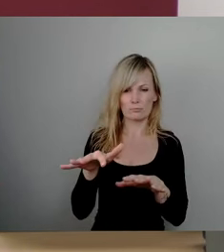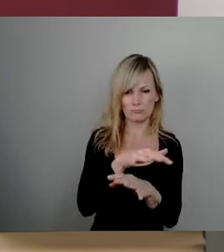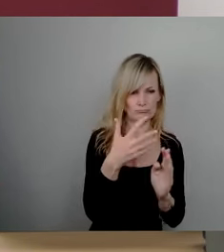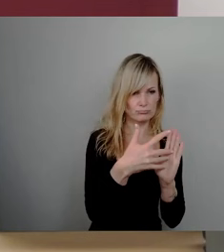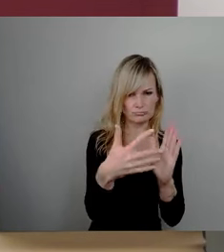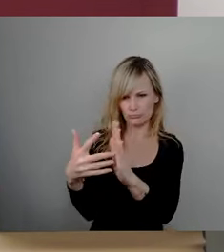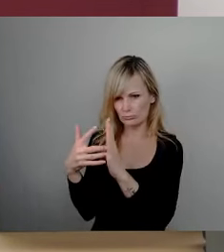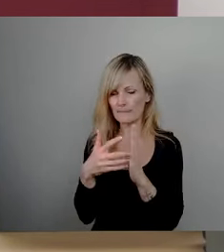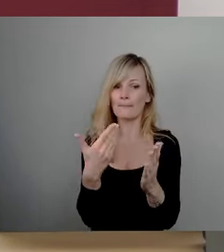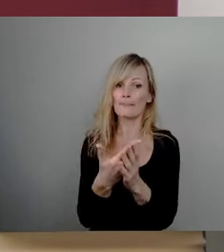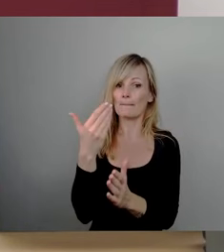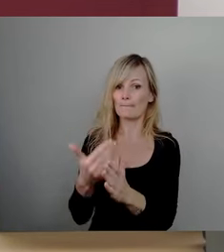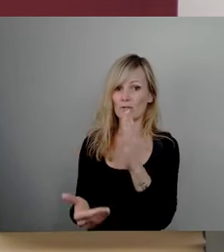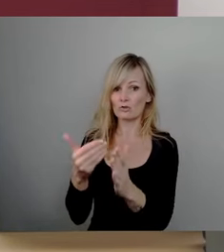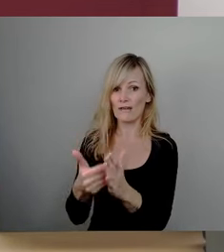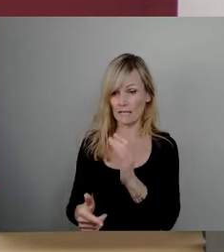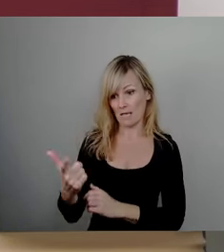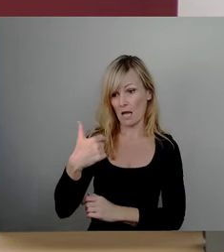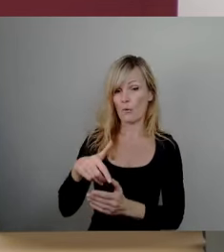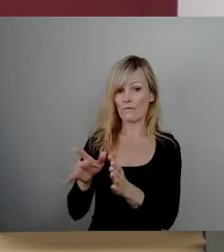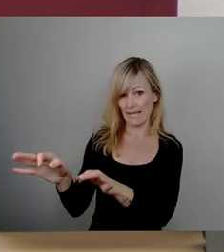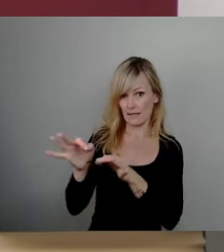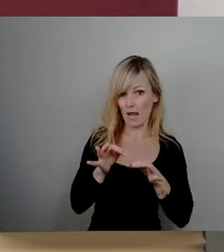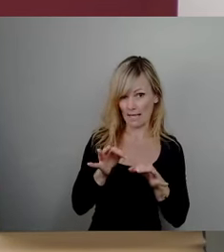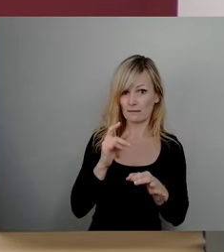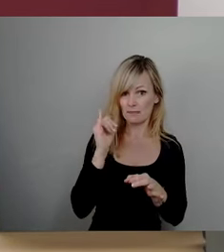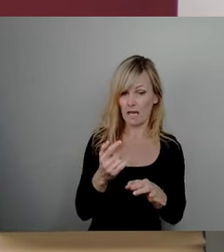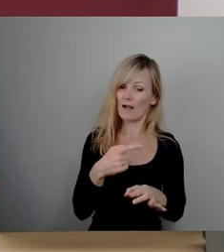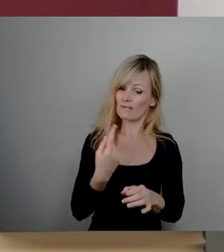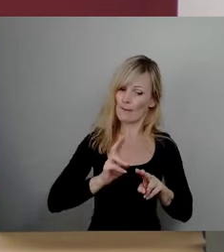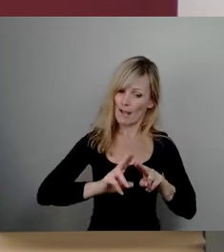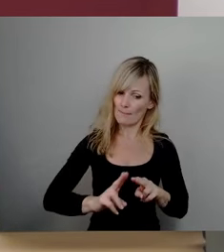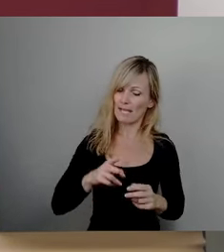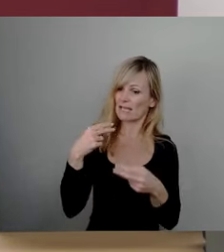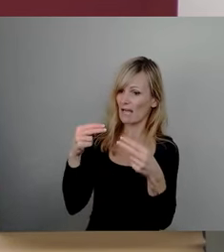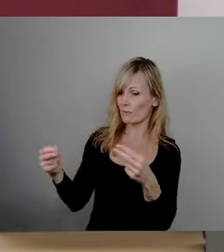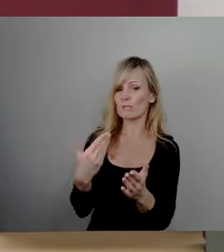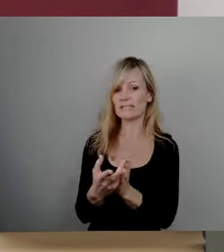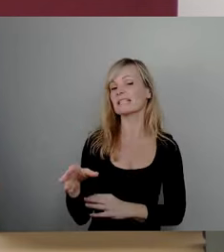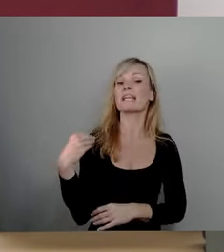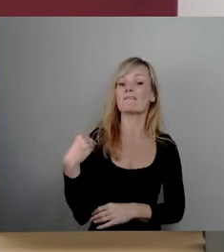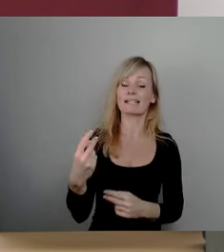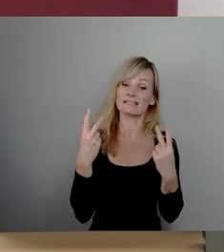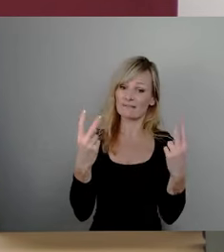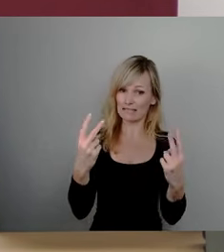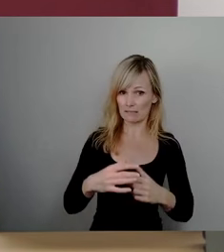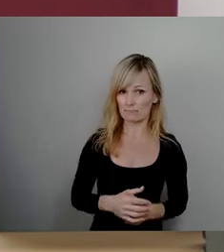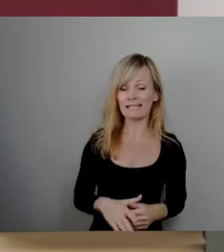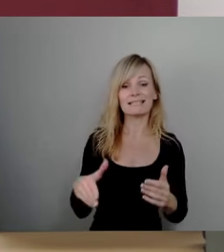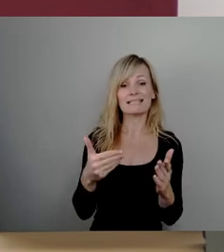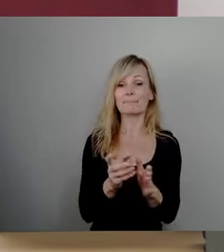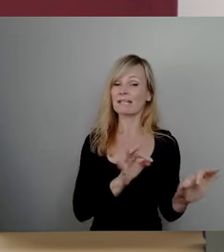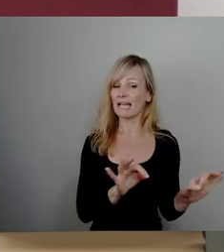an uns weiterleiten, die werden bearbeitet und auch beantwortet und diese Hinweise sind wichtig. Es gibt regelmäßig